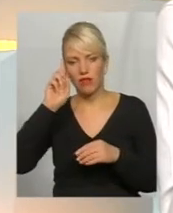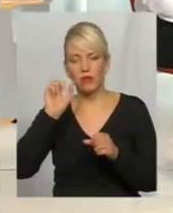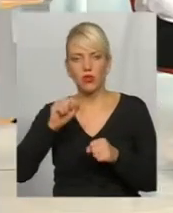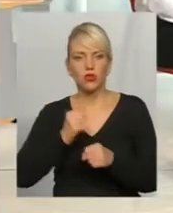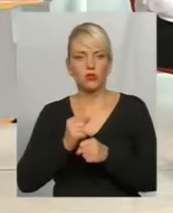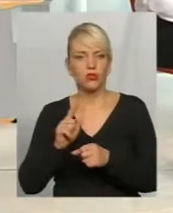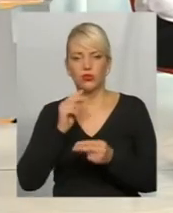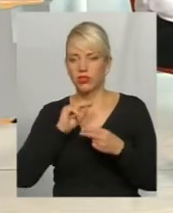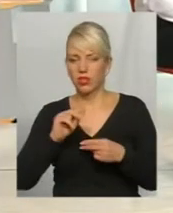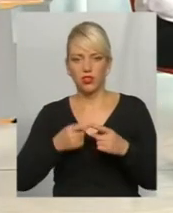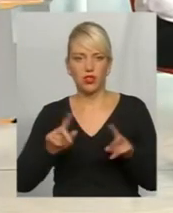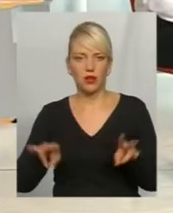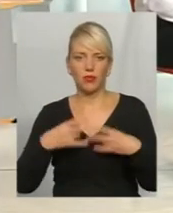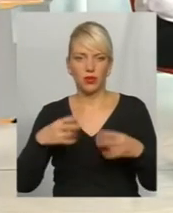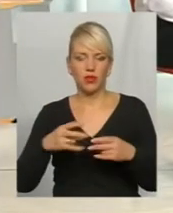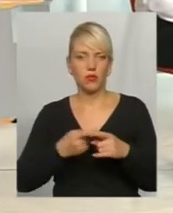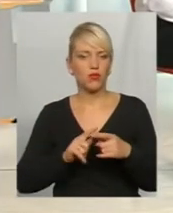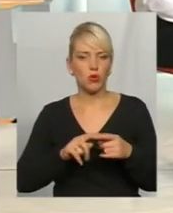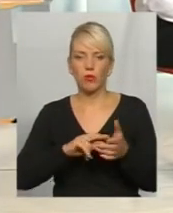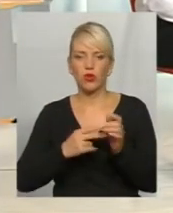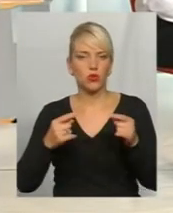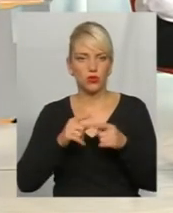потрібно. В цьому плані краще не буде.